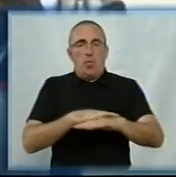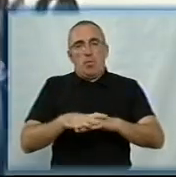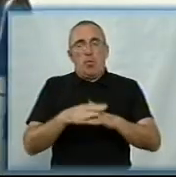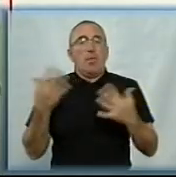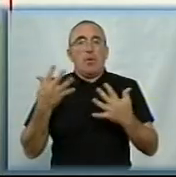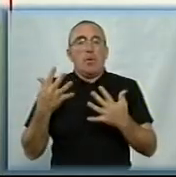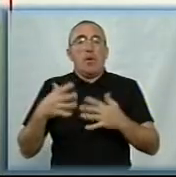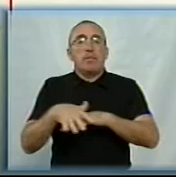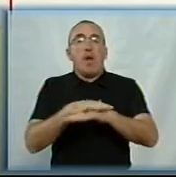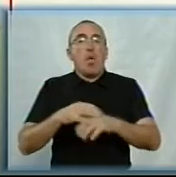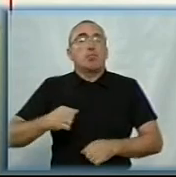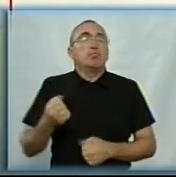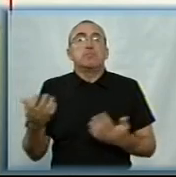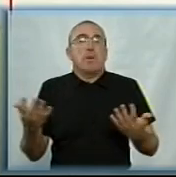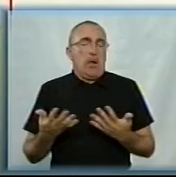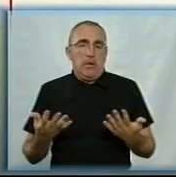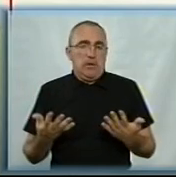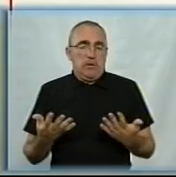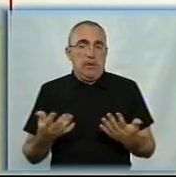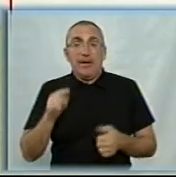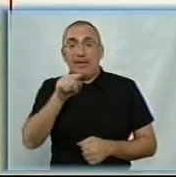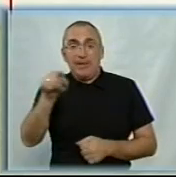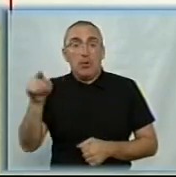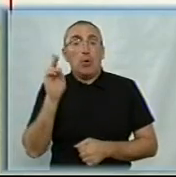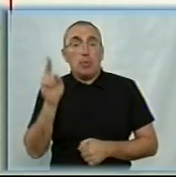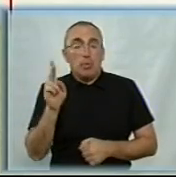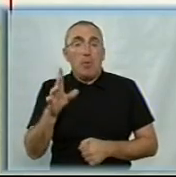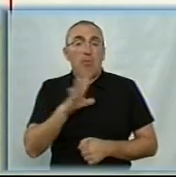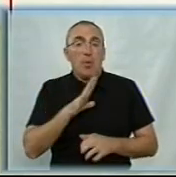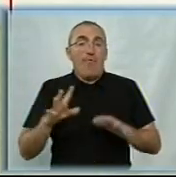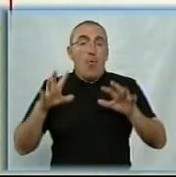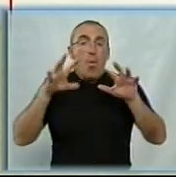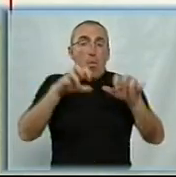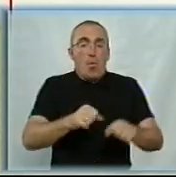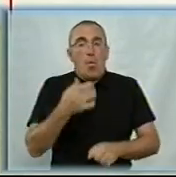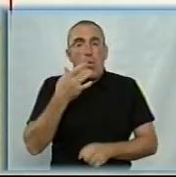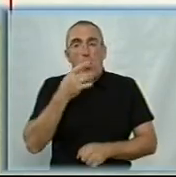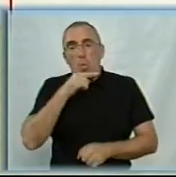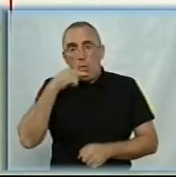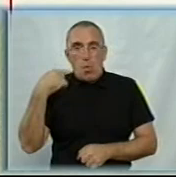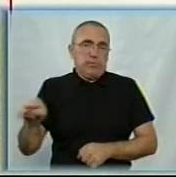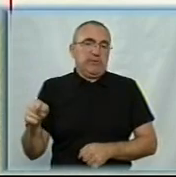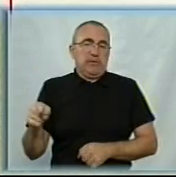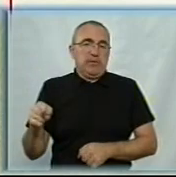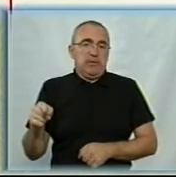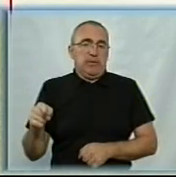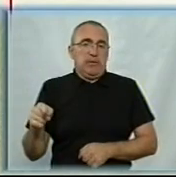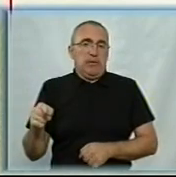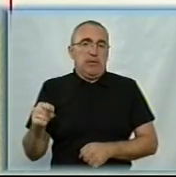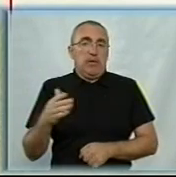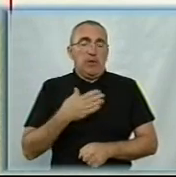Це дружба народів тих, хто були окуповані Росією фактично. Тобто